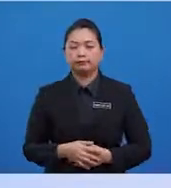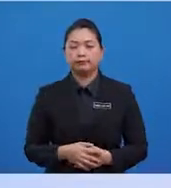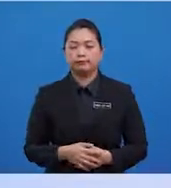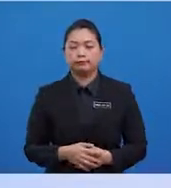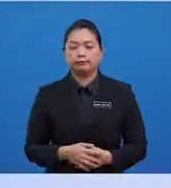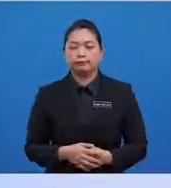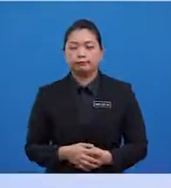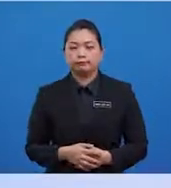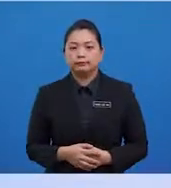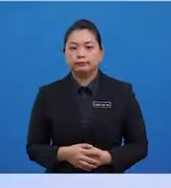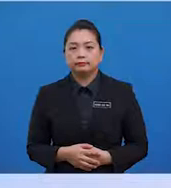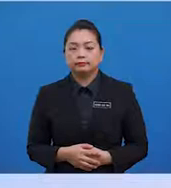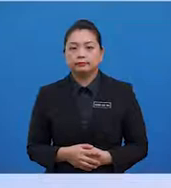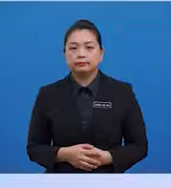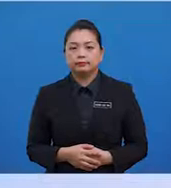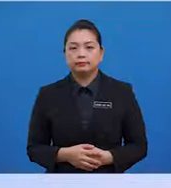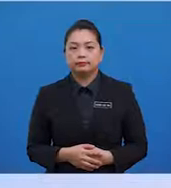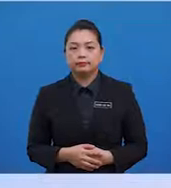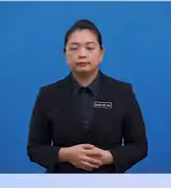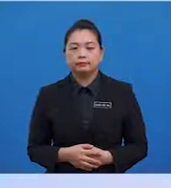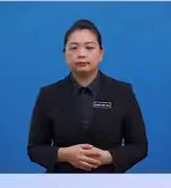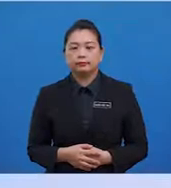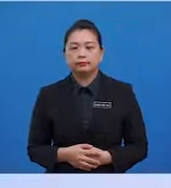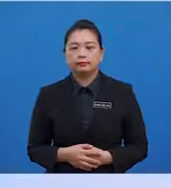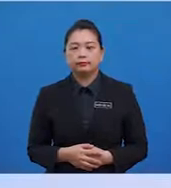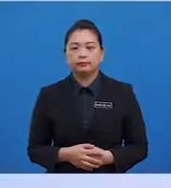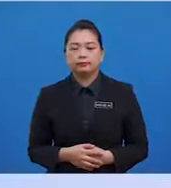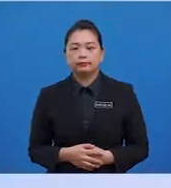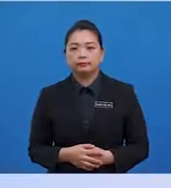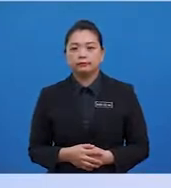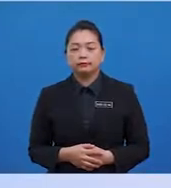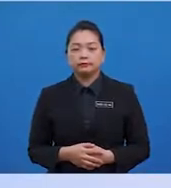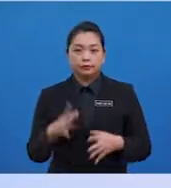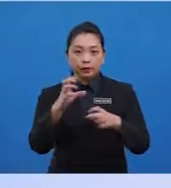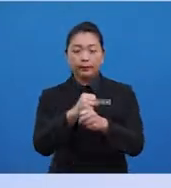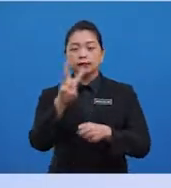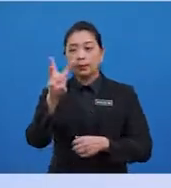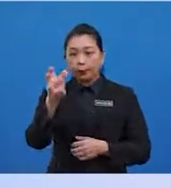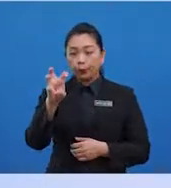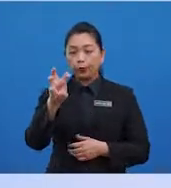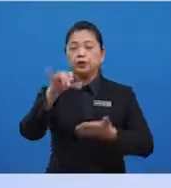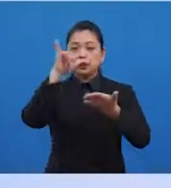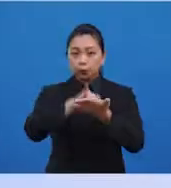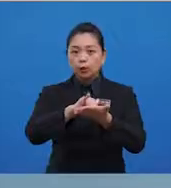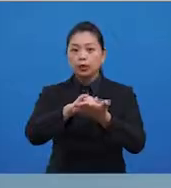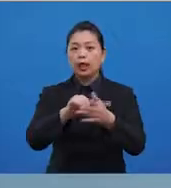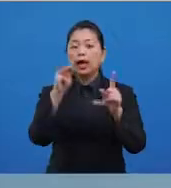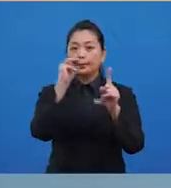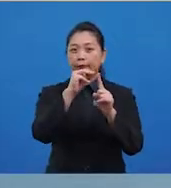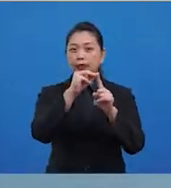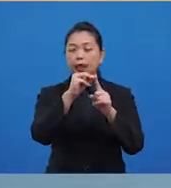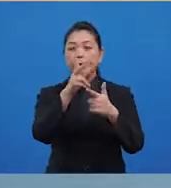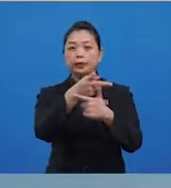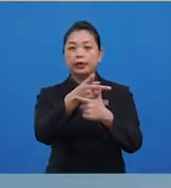dijumlakan iaitu 12. hasilnya ialah 60. Itulah markah purata bagi